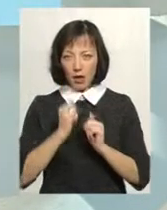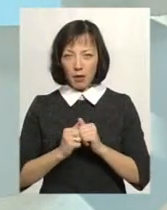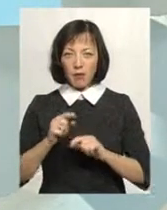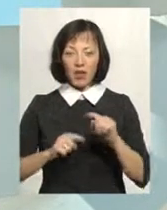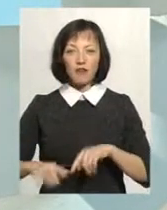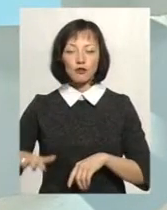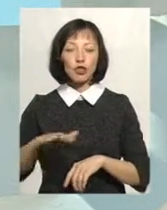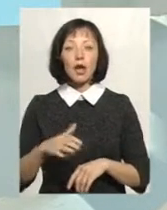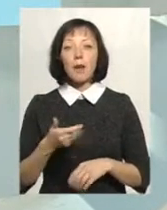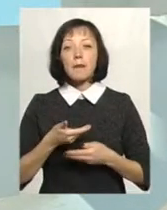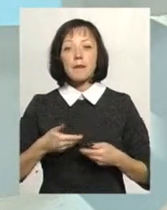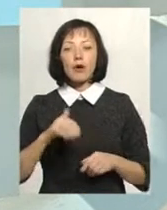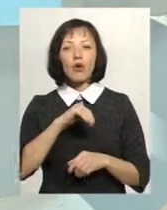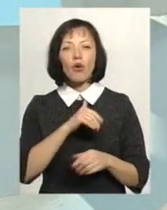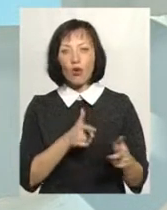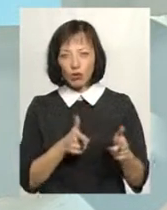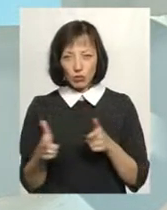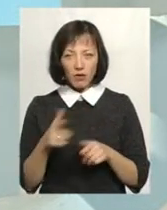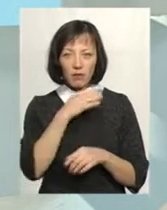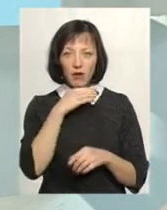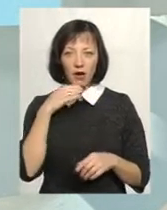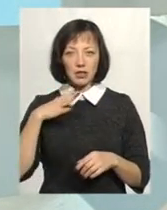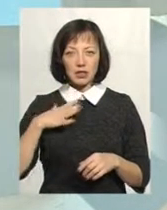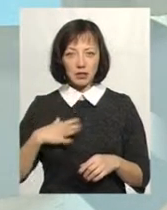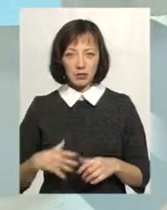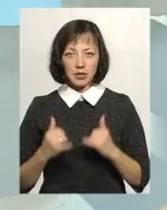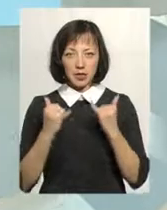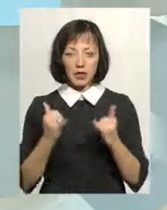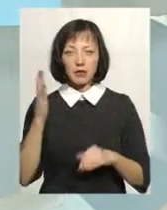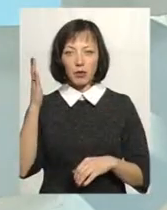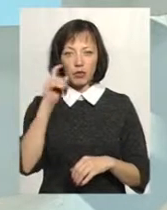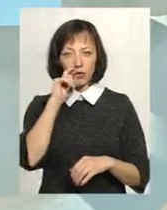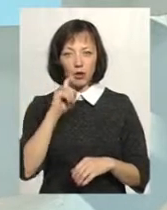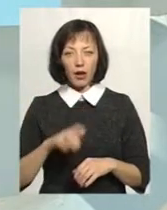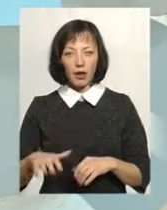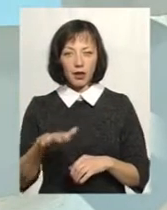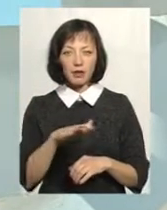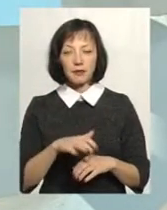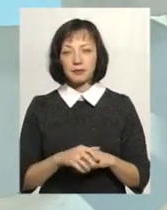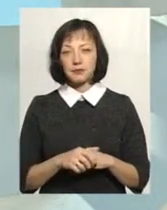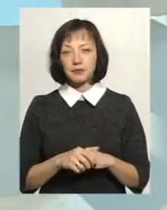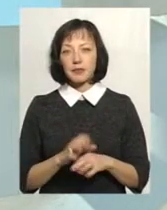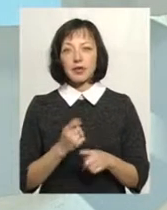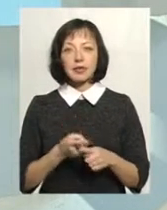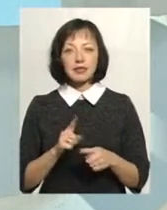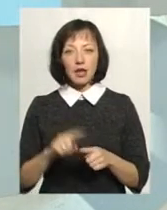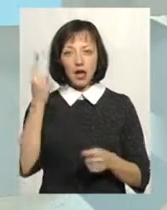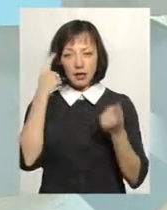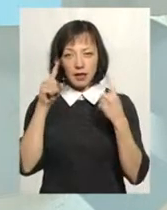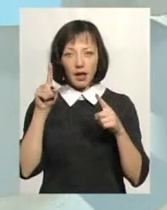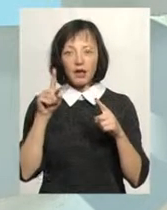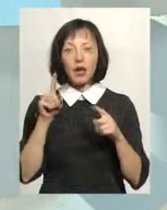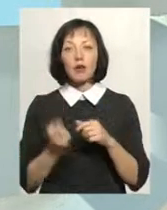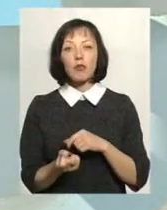готові всі багато терпіти заради майбутнього України. Ця ідея, власне,